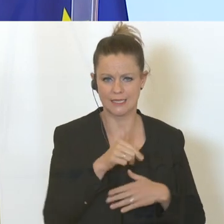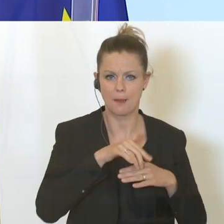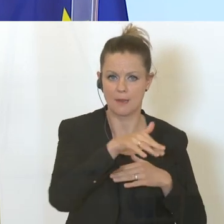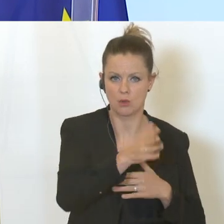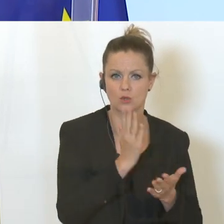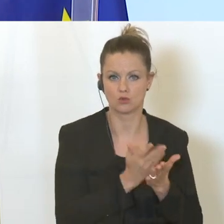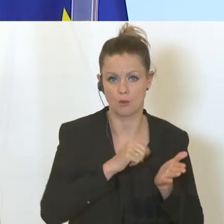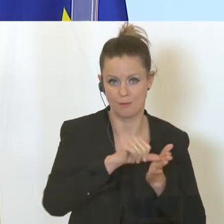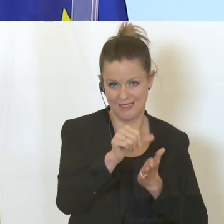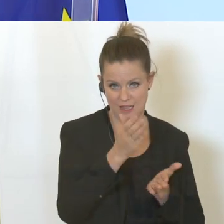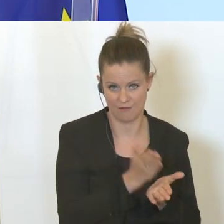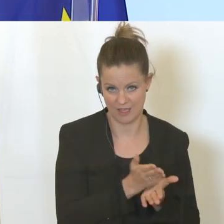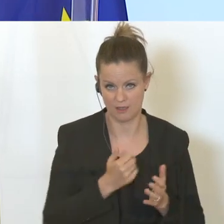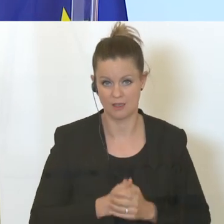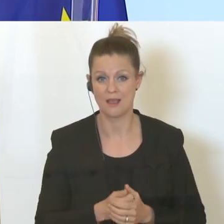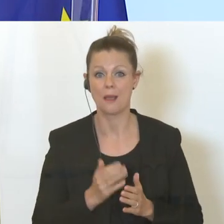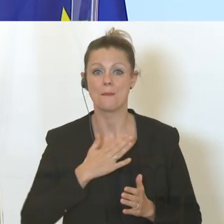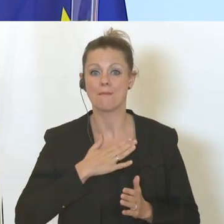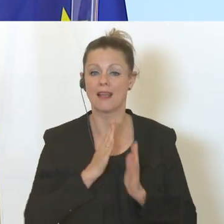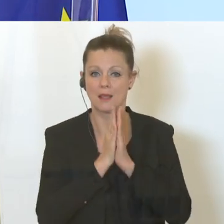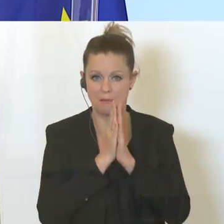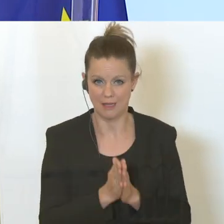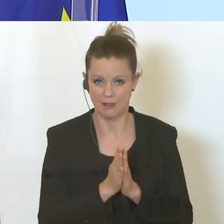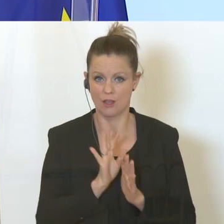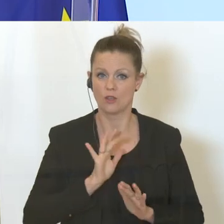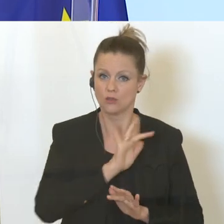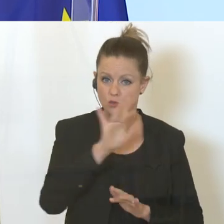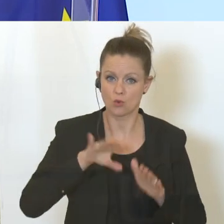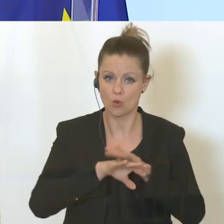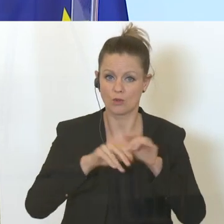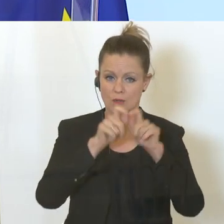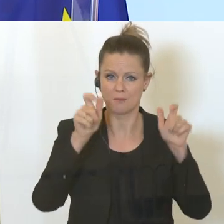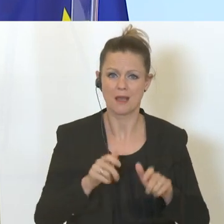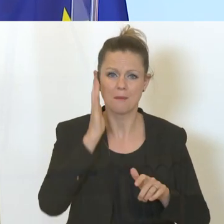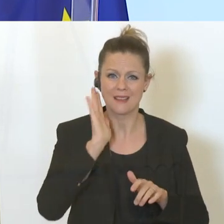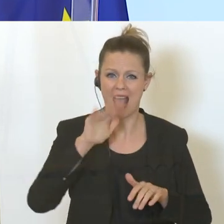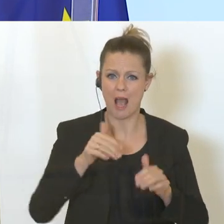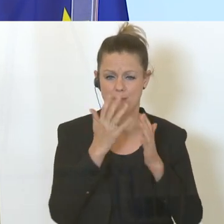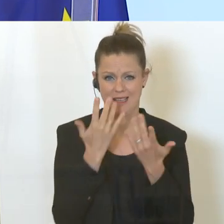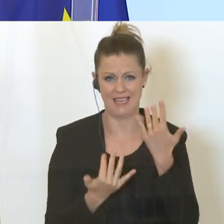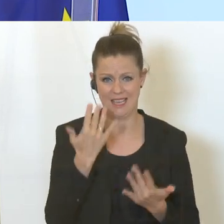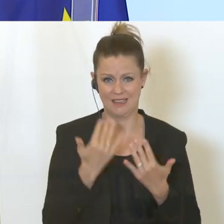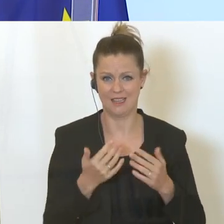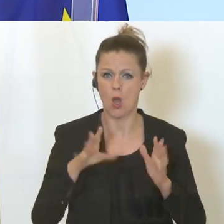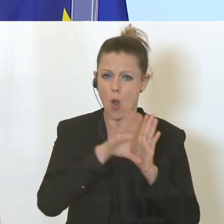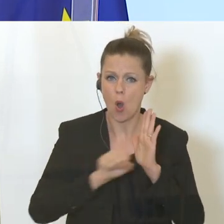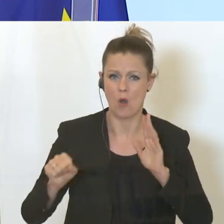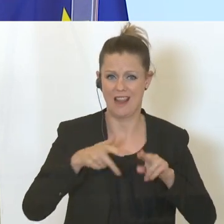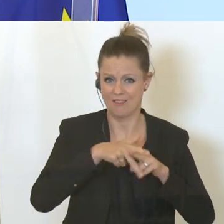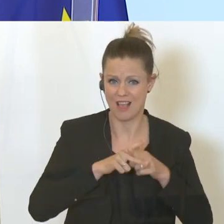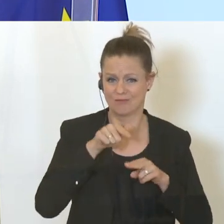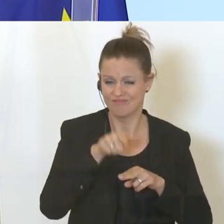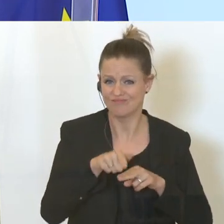ausgezahlt wurden und meine Bitte ist nun an die Unternehmen, rechnen Sie ab, nutzen Sie die Online-Tools auf der